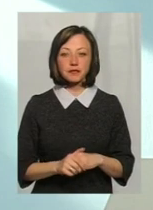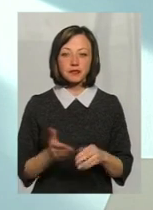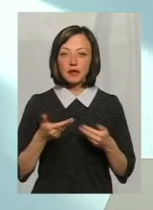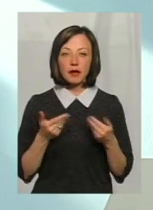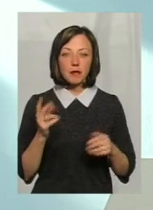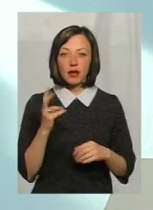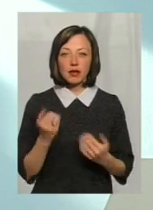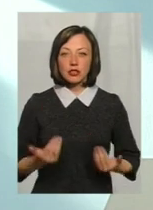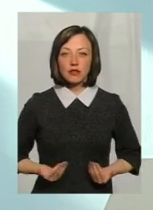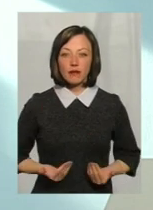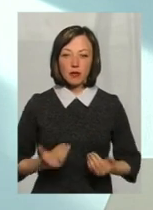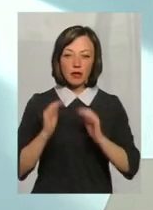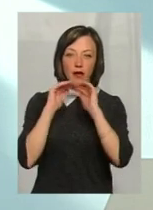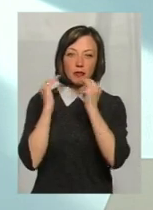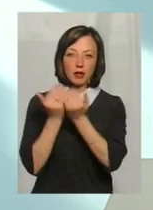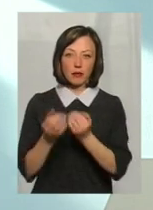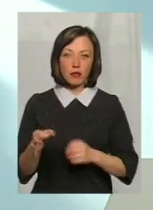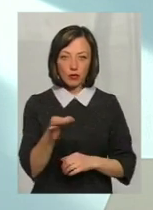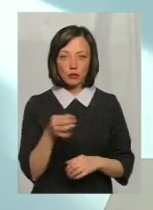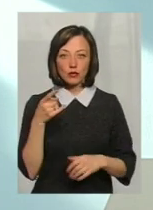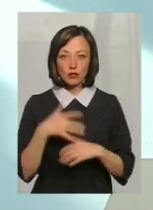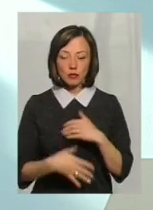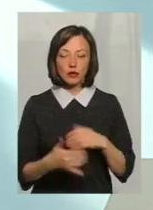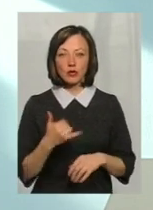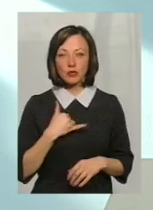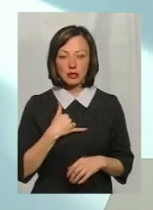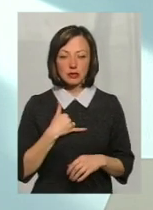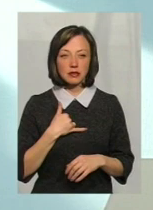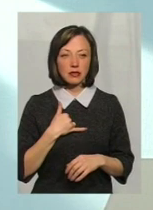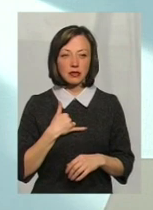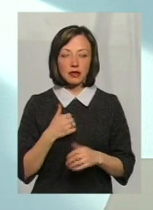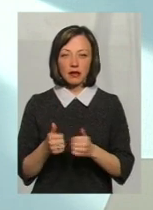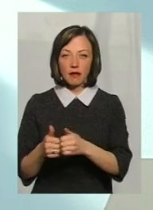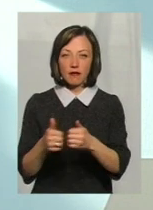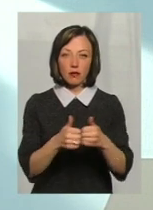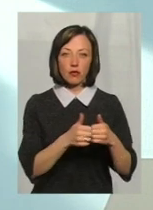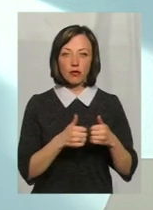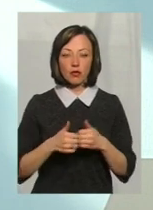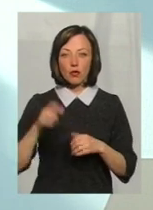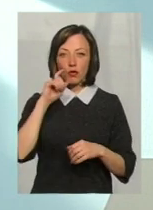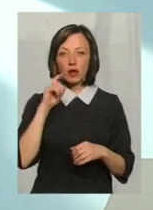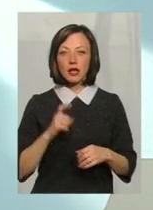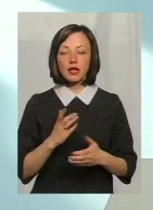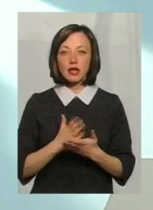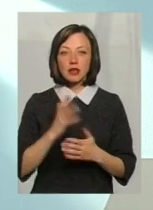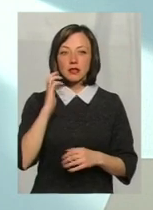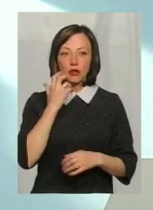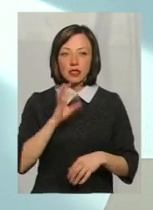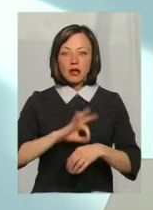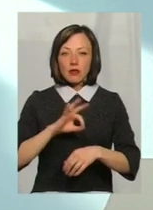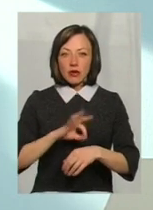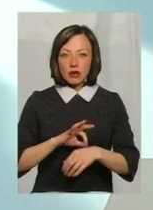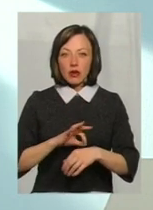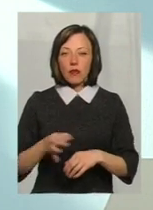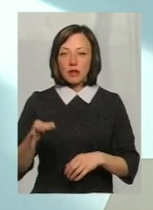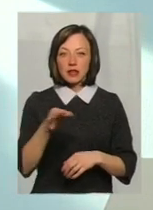живемо на необітаємому острові. Зрозуміло, тут навколо нас в Україні йде серйозна захворювання з